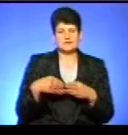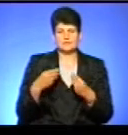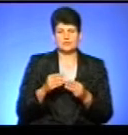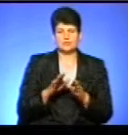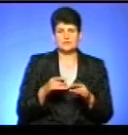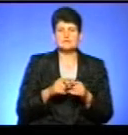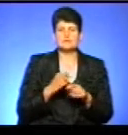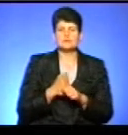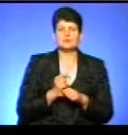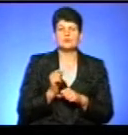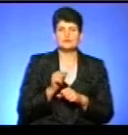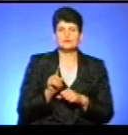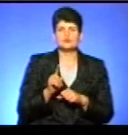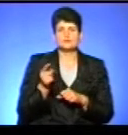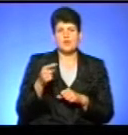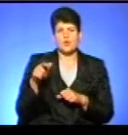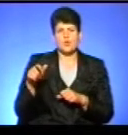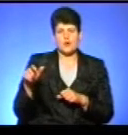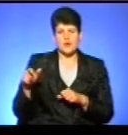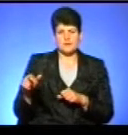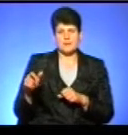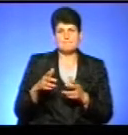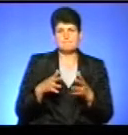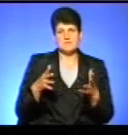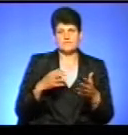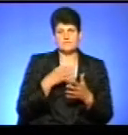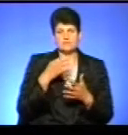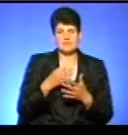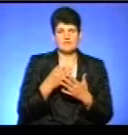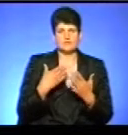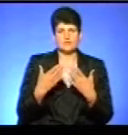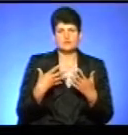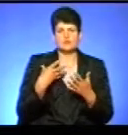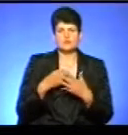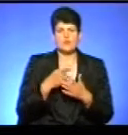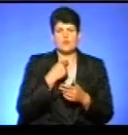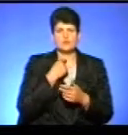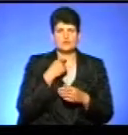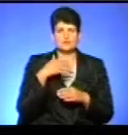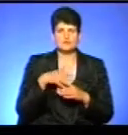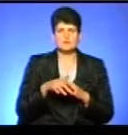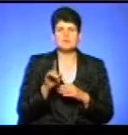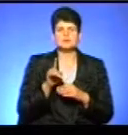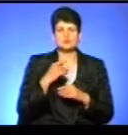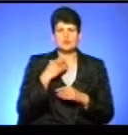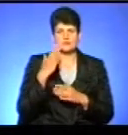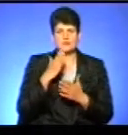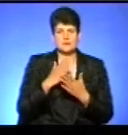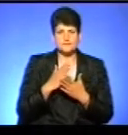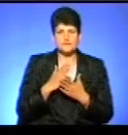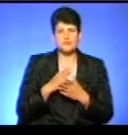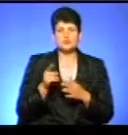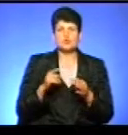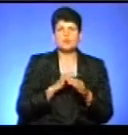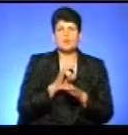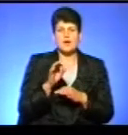І це зробилося її метою, щоб тернополяни більш відповідальніше ставилися до свого голоса і розуміли, за що вони голосують. Для того, щоб